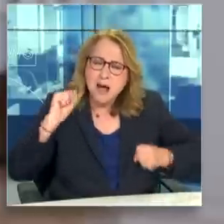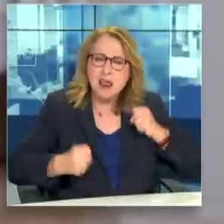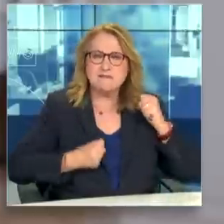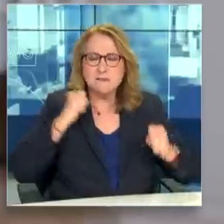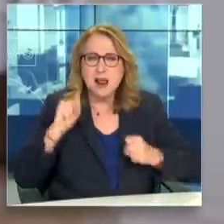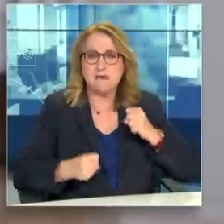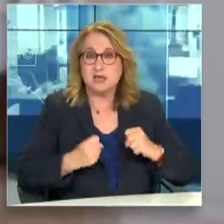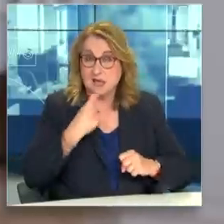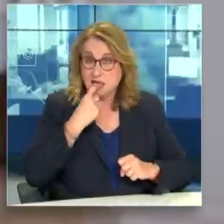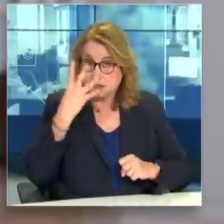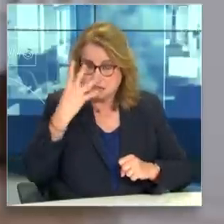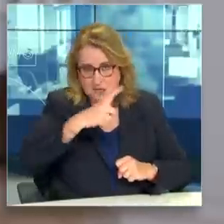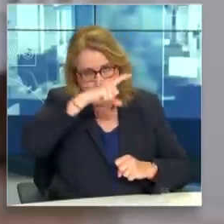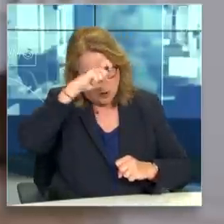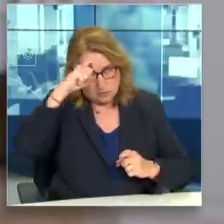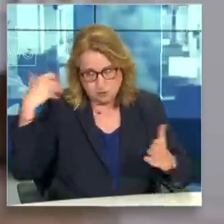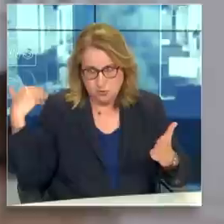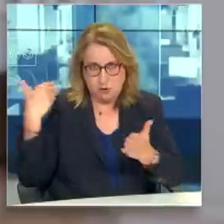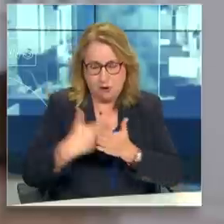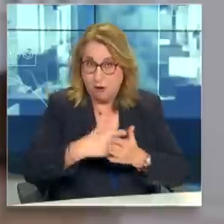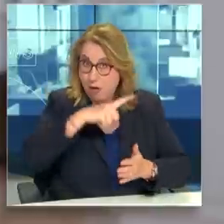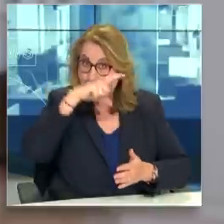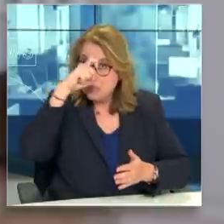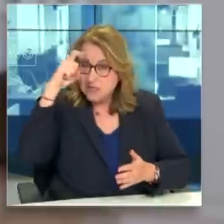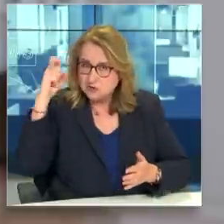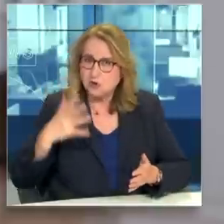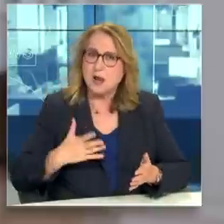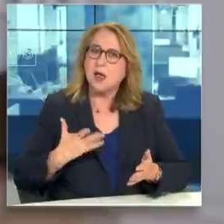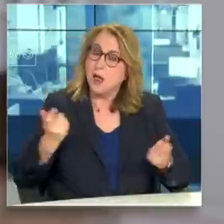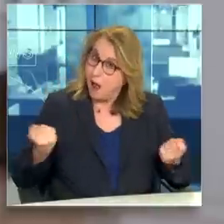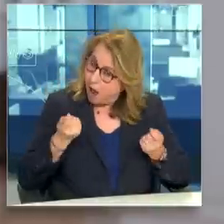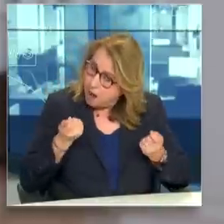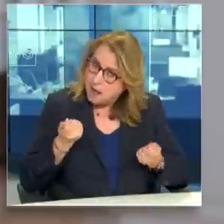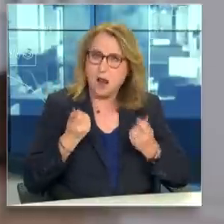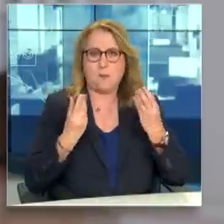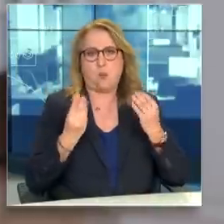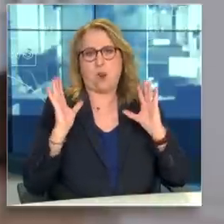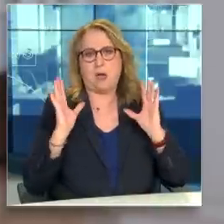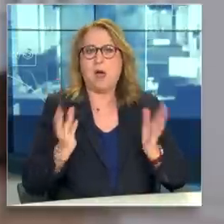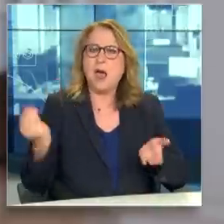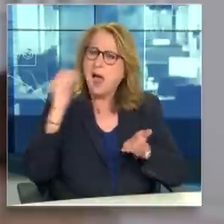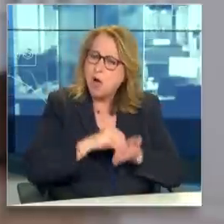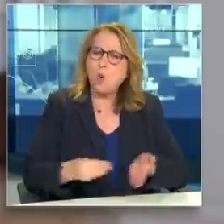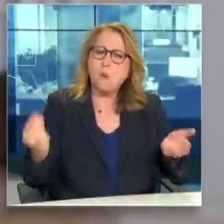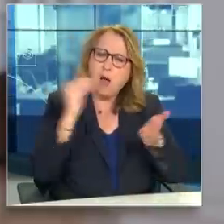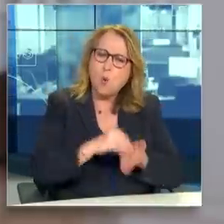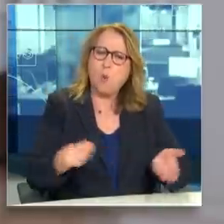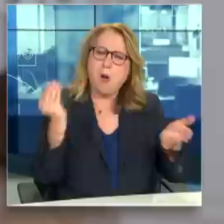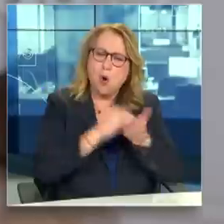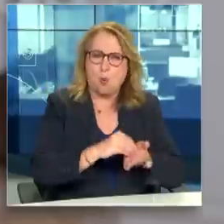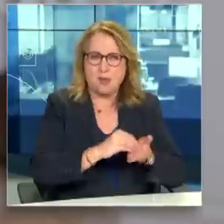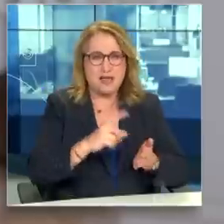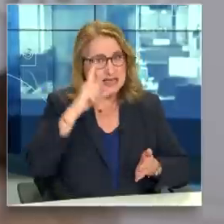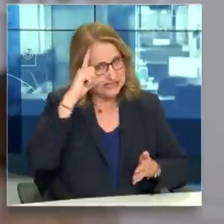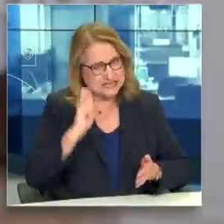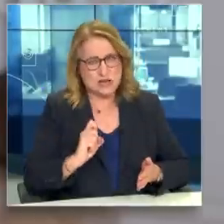δυσκολίες, έγιναν πολλά. Όμως μένουν να γίνουν πολλά περισσότερα. Ξέρω ότι παρά τα θετικά βήματα, οι μισθοί στη